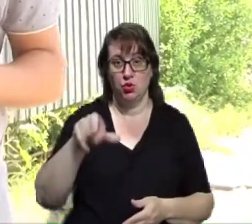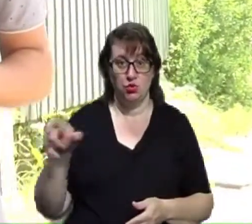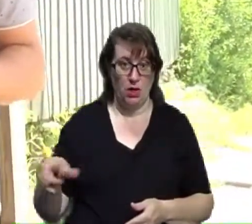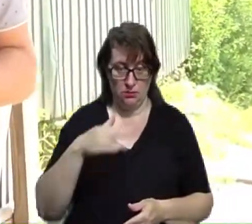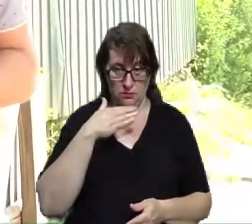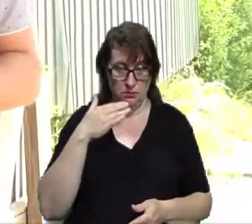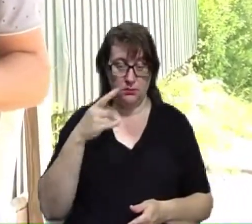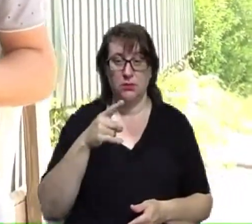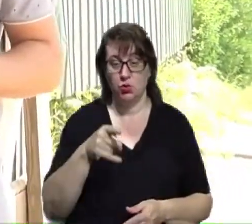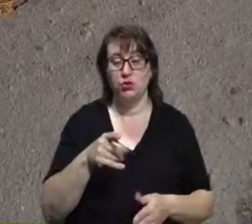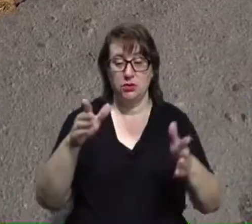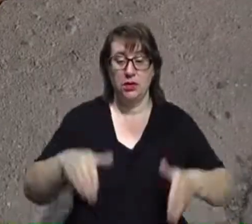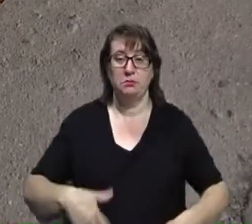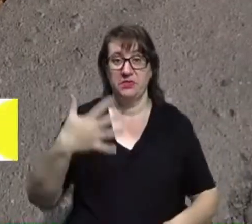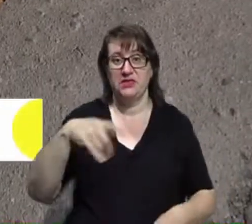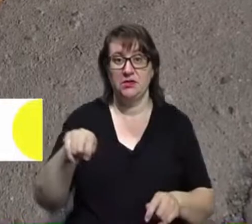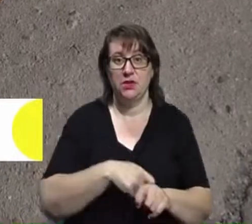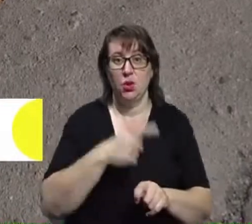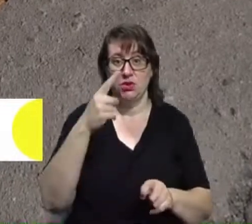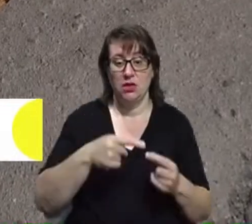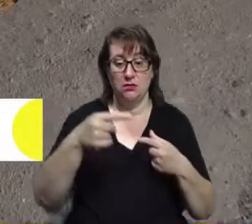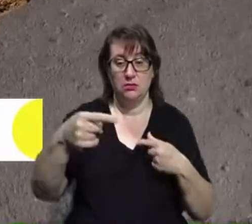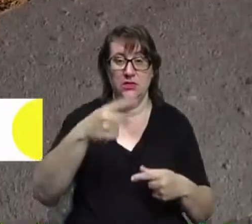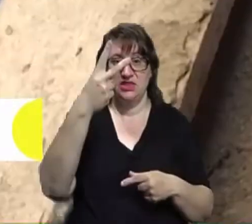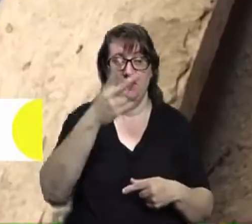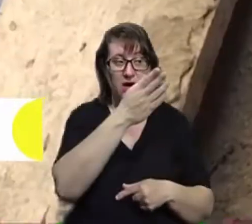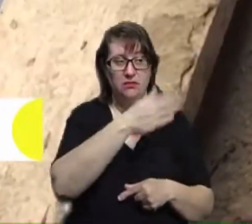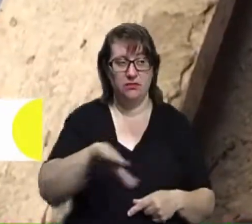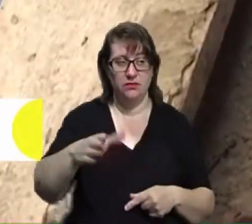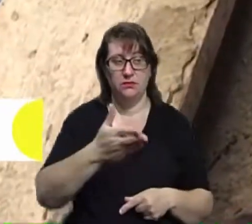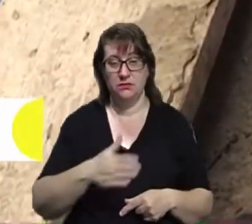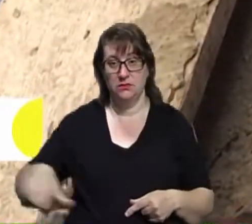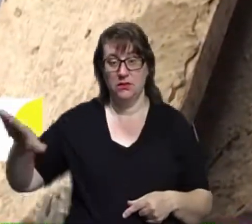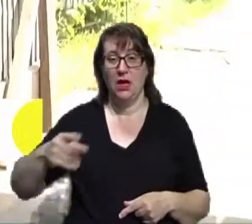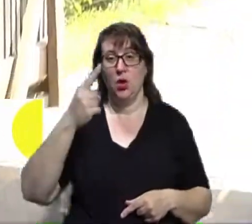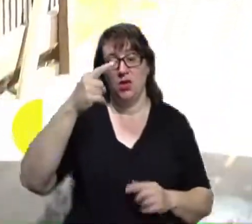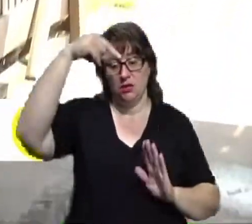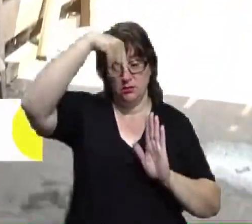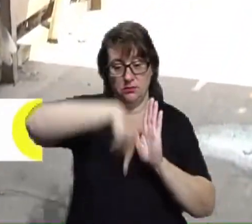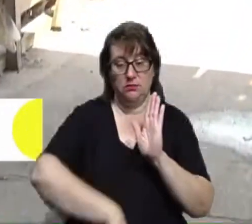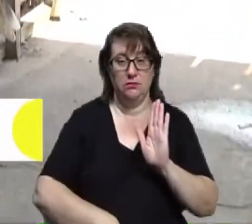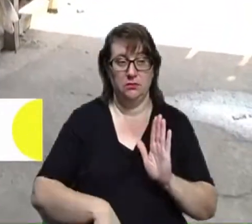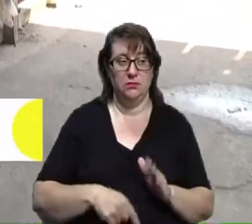на ділянці 50 метрів один від одного утворилися два урвища. Глибина одного із них